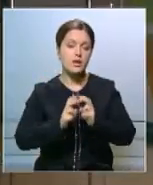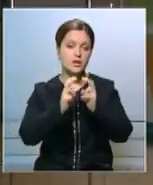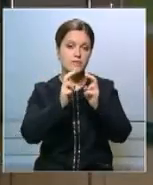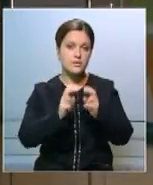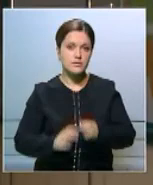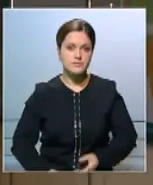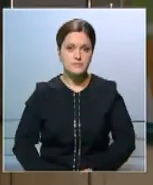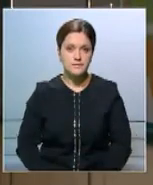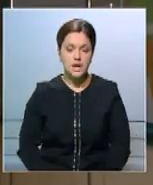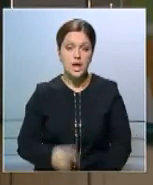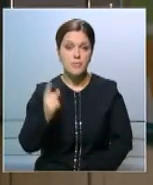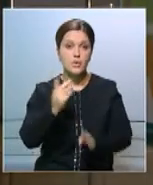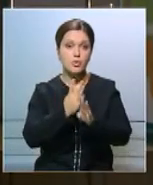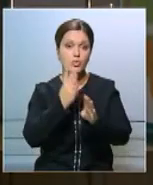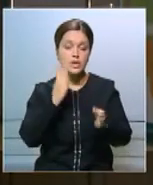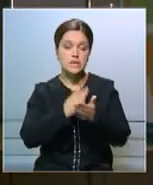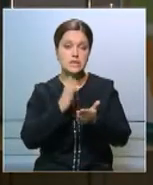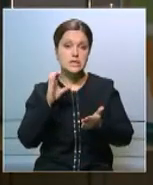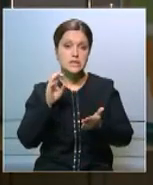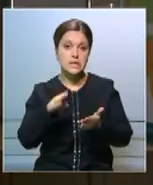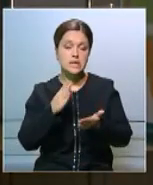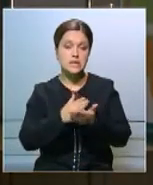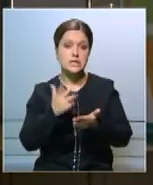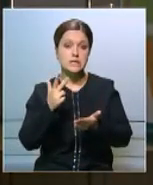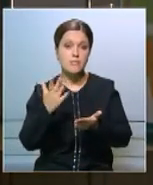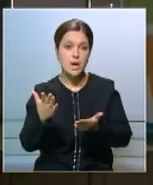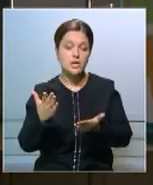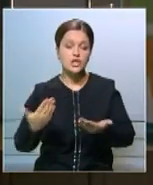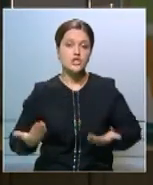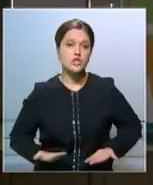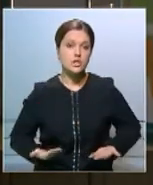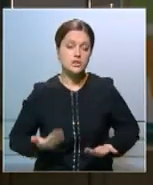первую очередь, согласно статье 35 пункта 2 жильщих отношений,